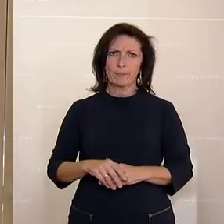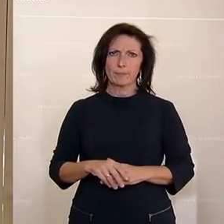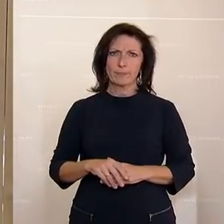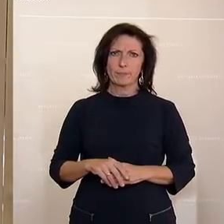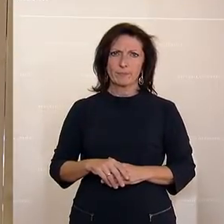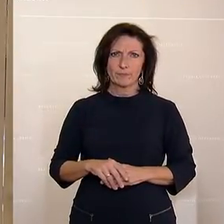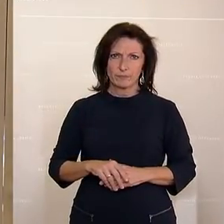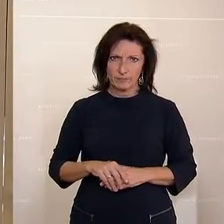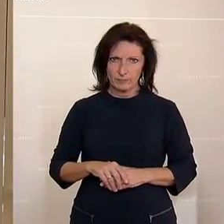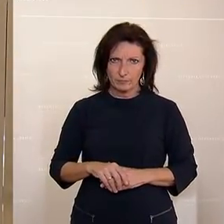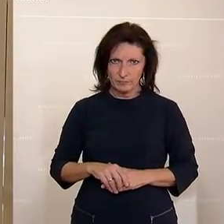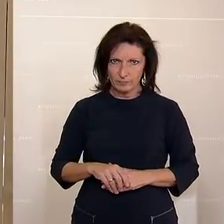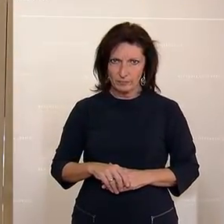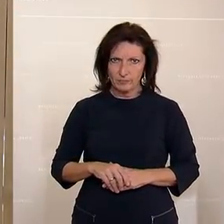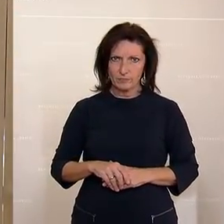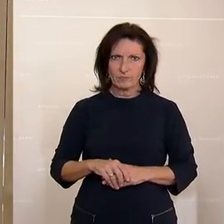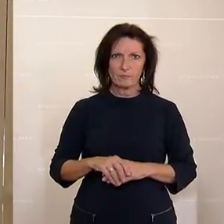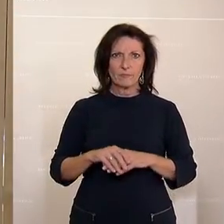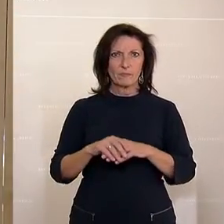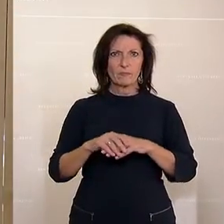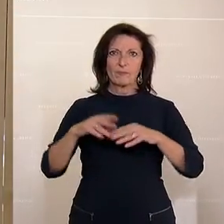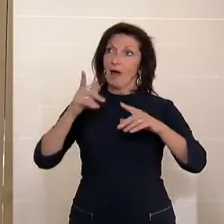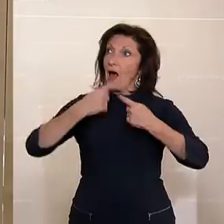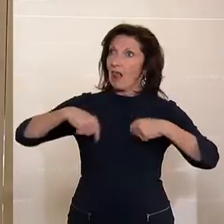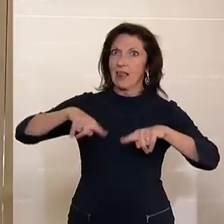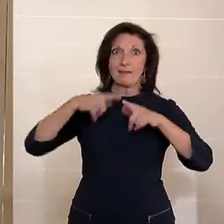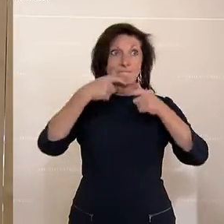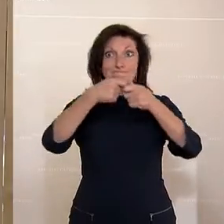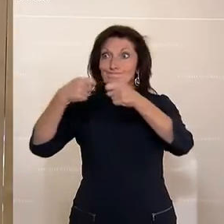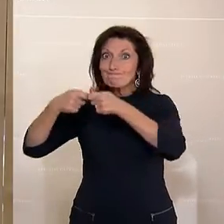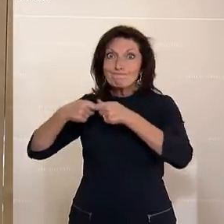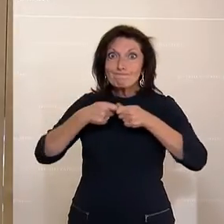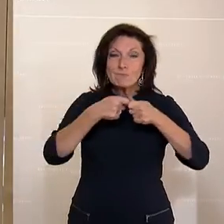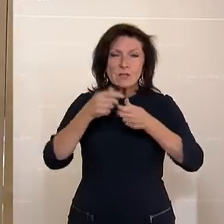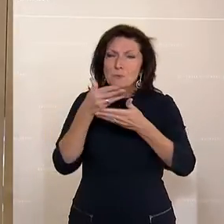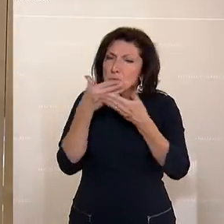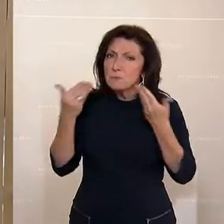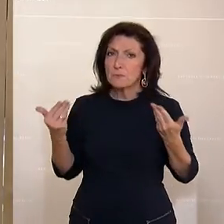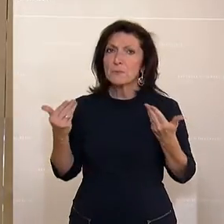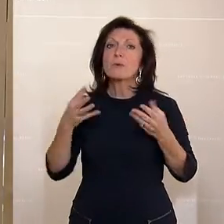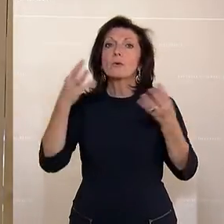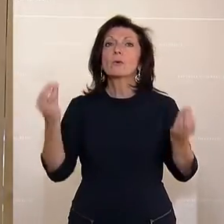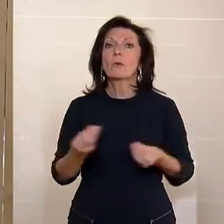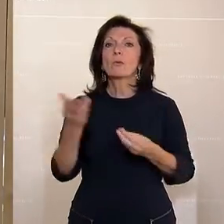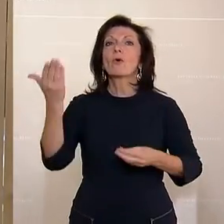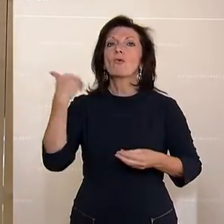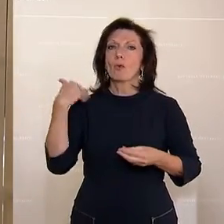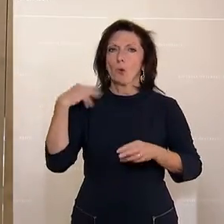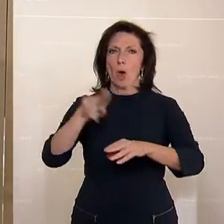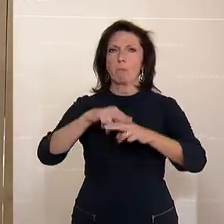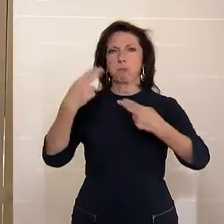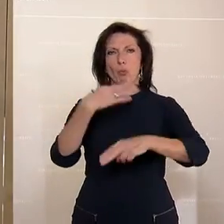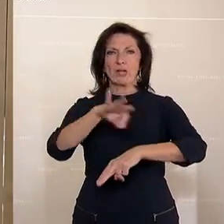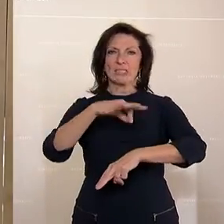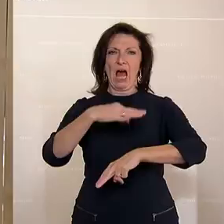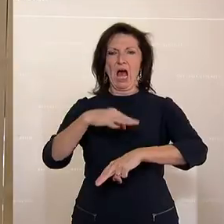nationalen Schulterschluss gab, weil der ehemalige Bundeskanzler kurz geglaubt hat, er ist